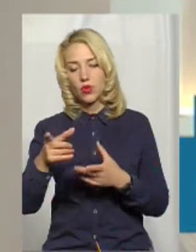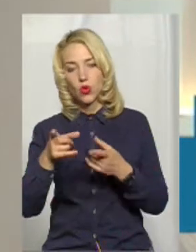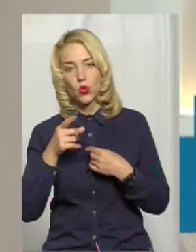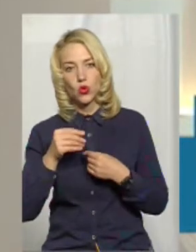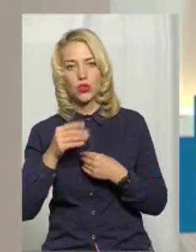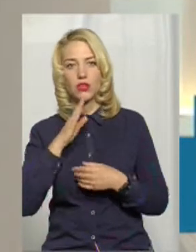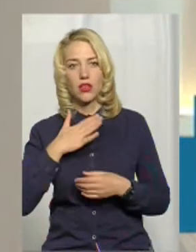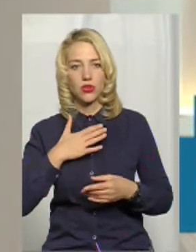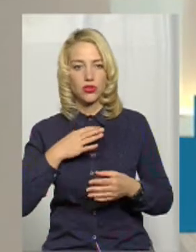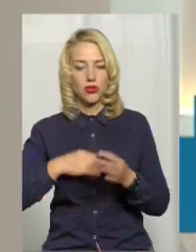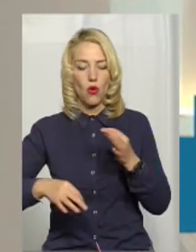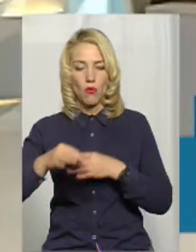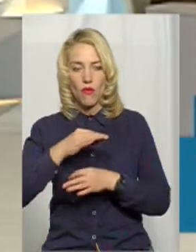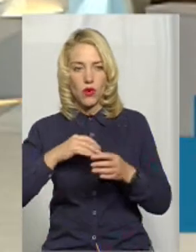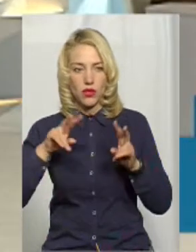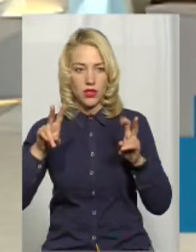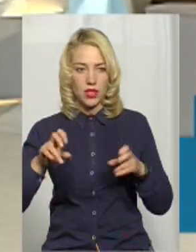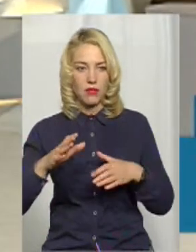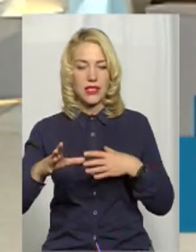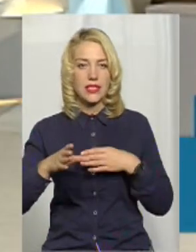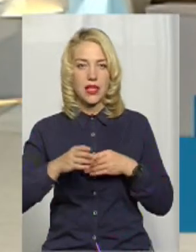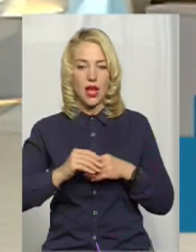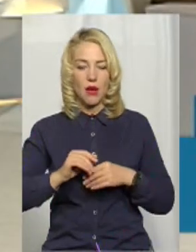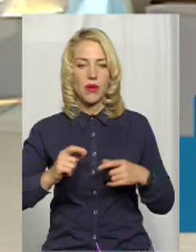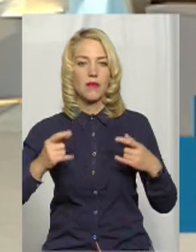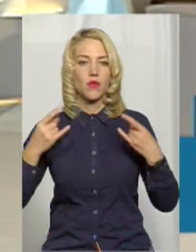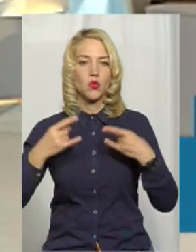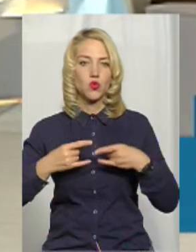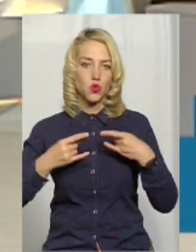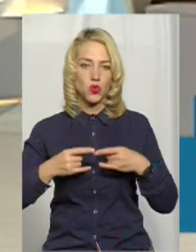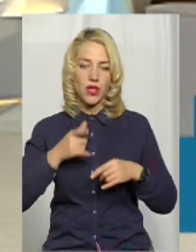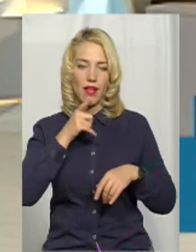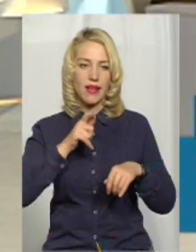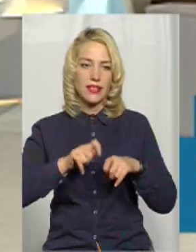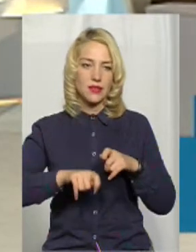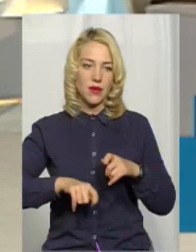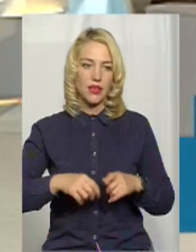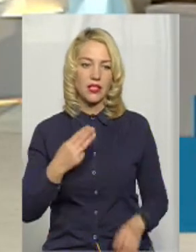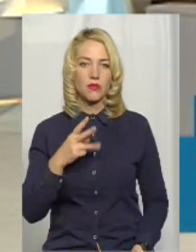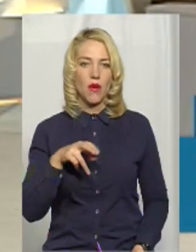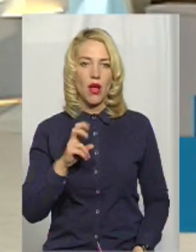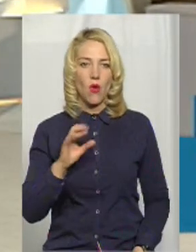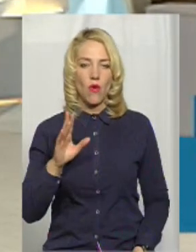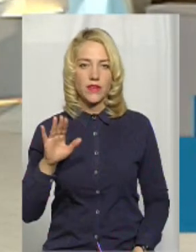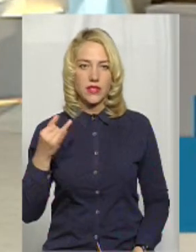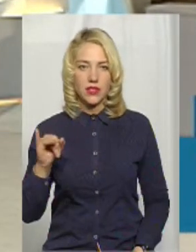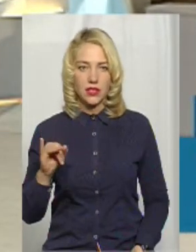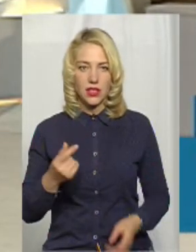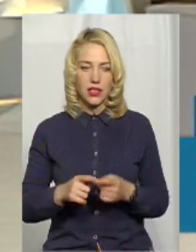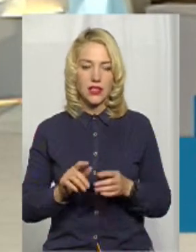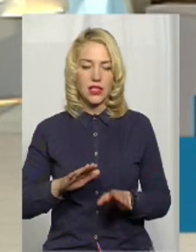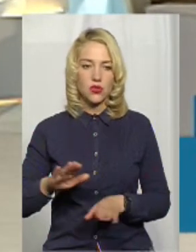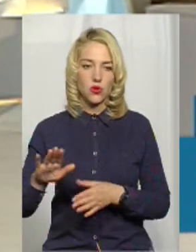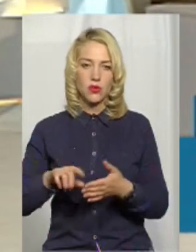теми. З нами у студії експерт Сергій Шпаковський, заступник директора з питань